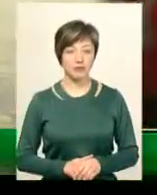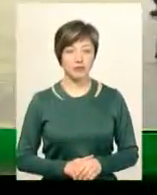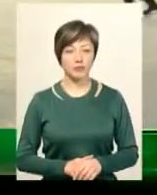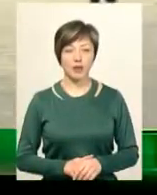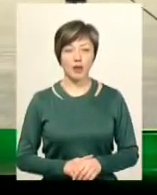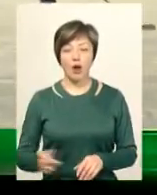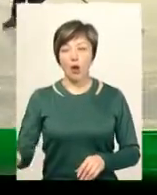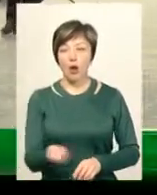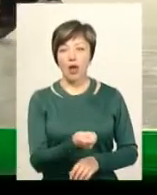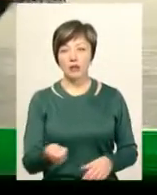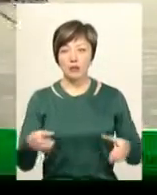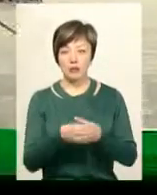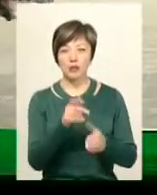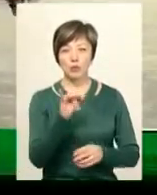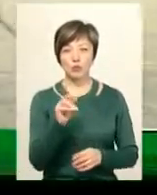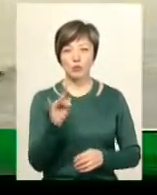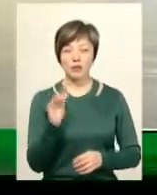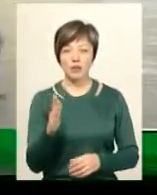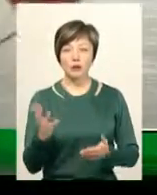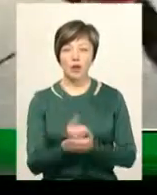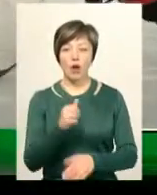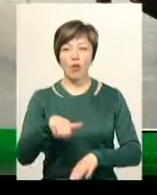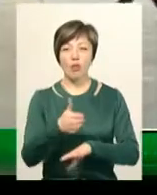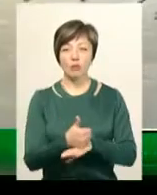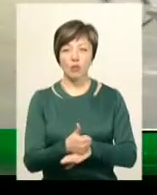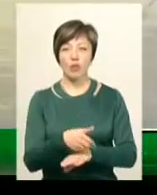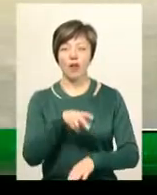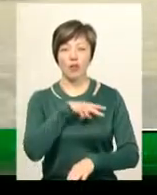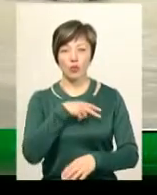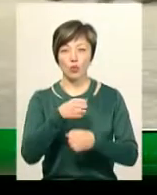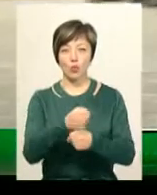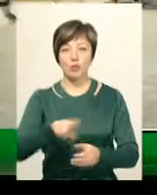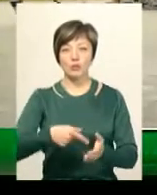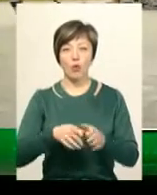Хокейна команда «Проскурів» здобула головну нагороду Кубку міського голови Хмельницького.